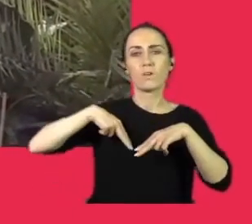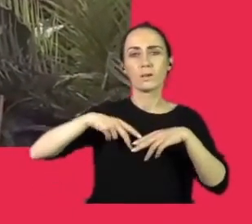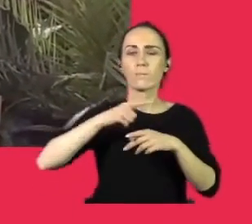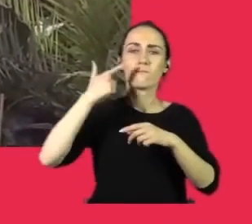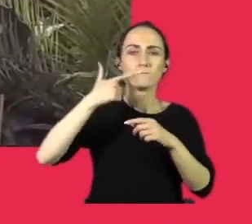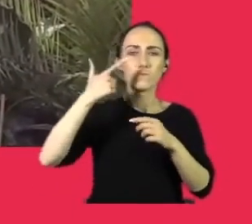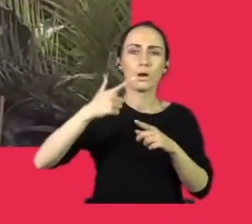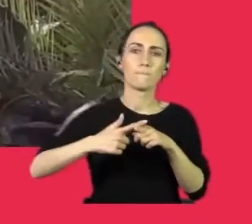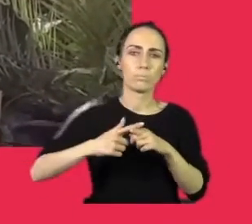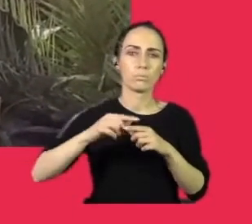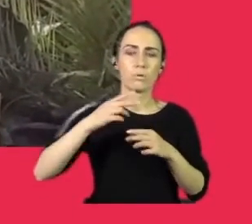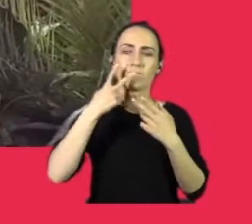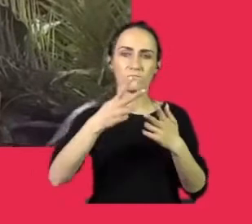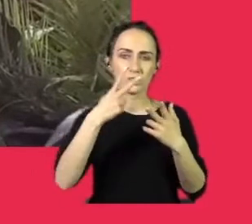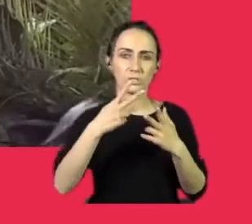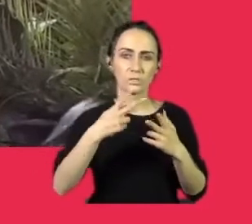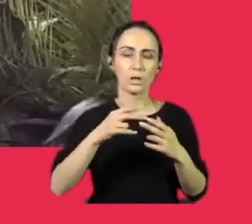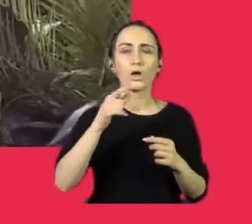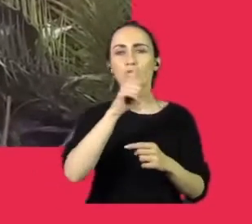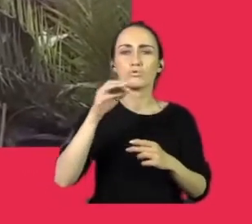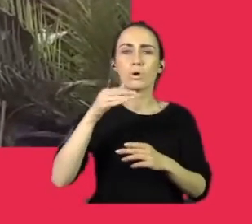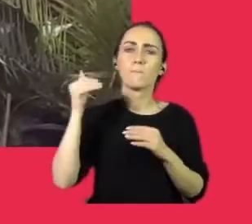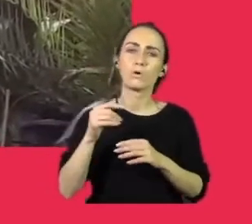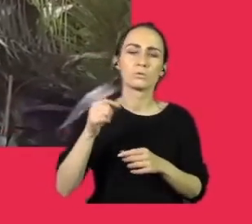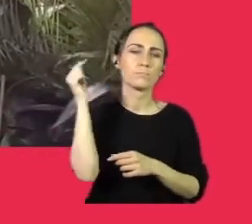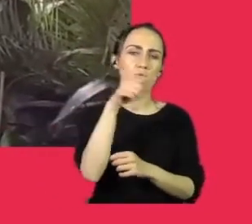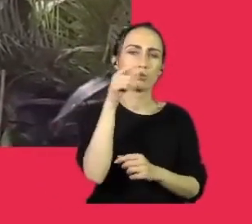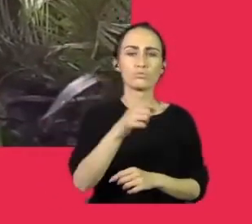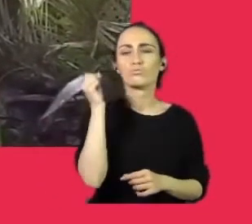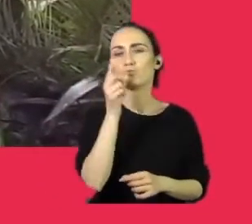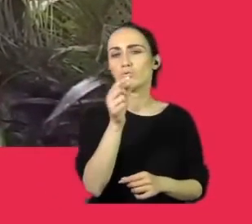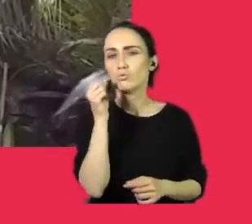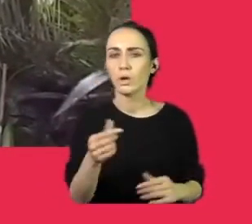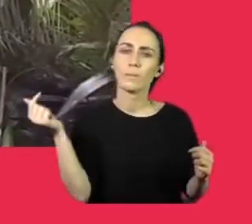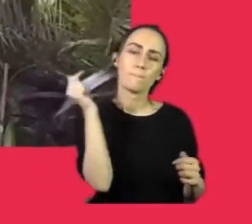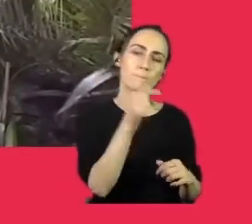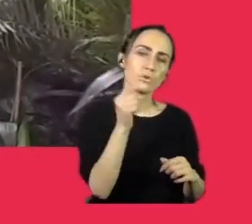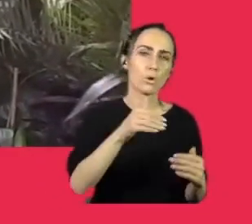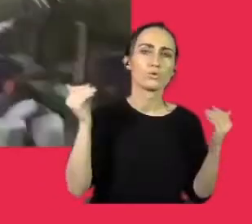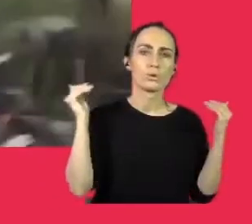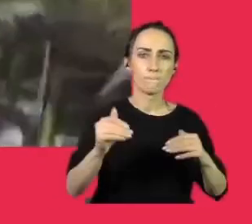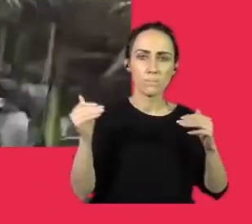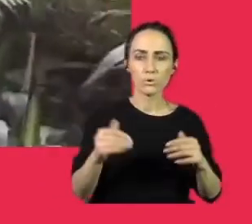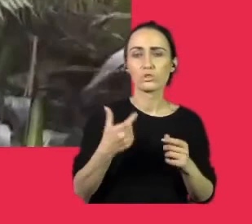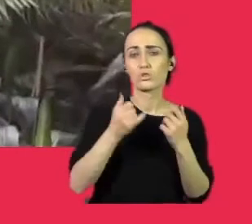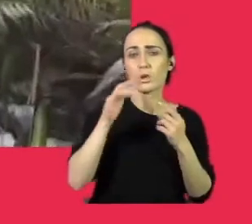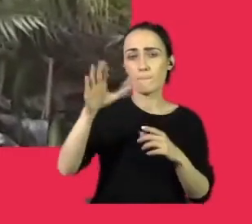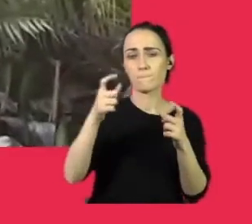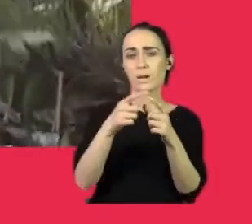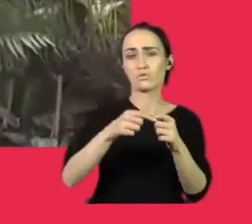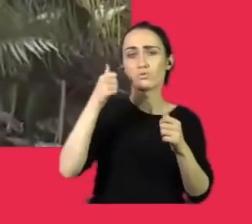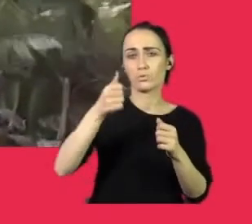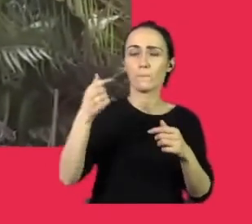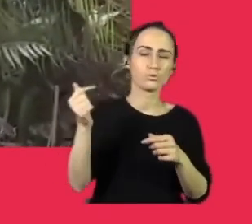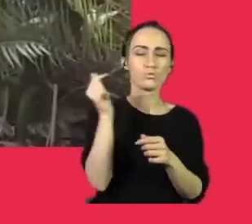po dwóch i pół wizytach. A do zoo można przychodzić codziennie. My mamy ludzi, którzy przychodzą, żeby uprawiać tutaj